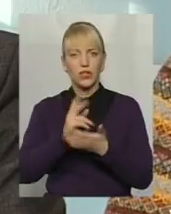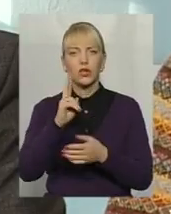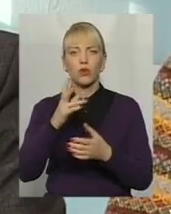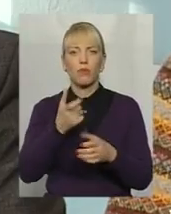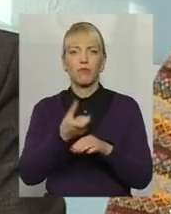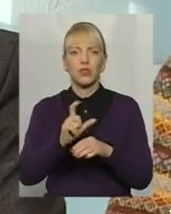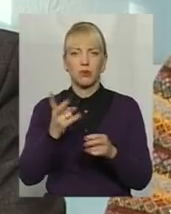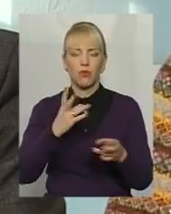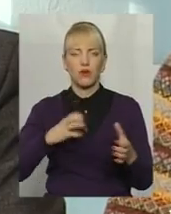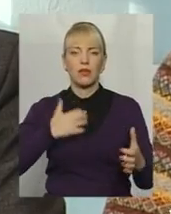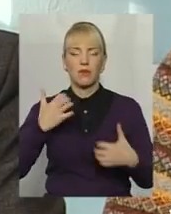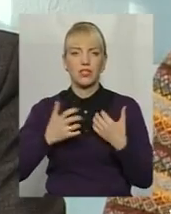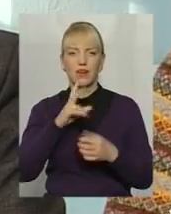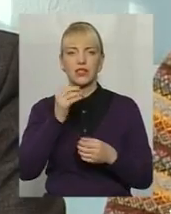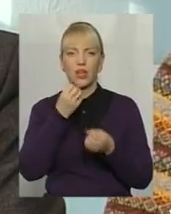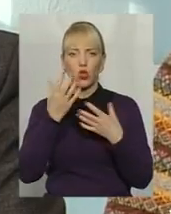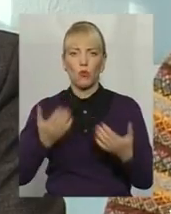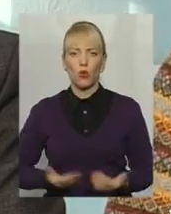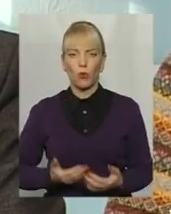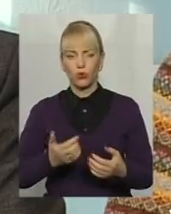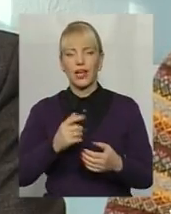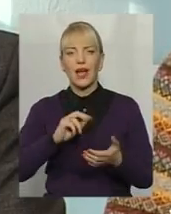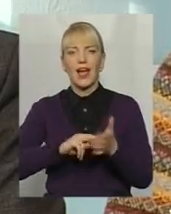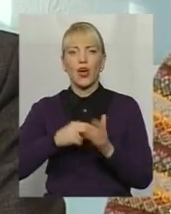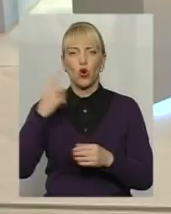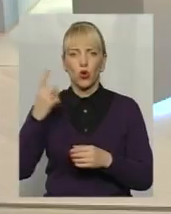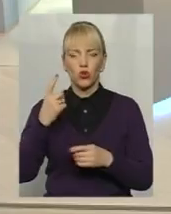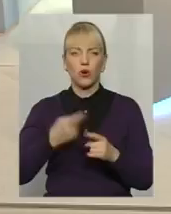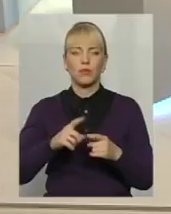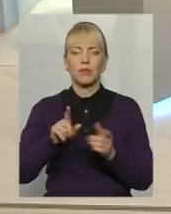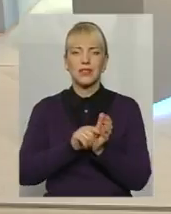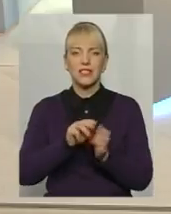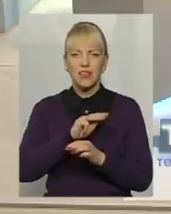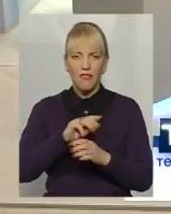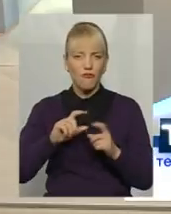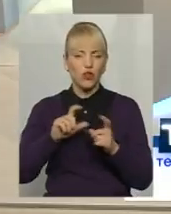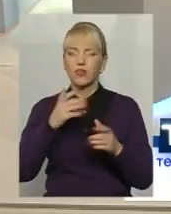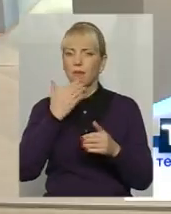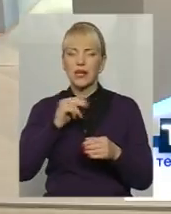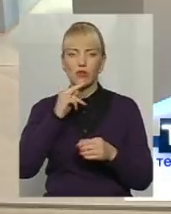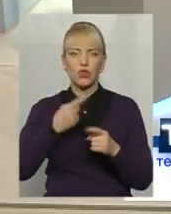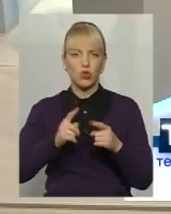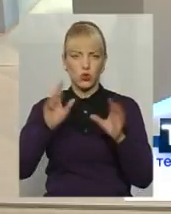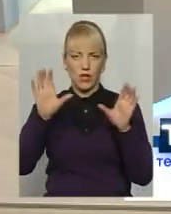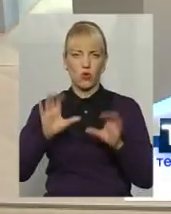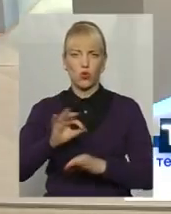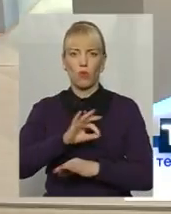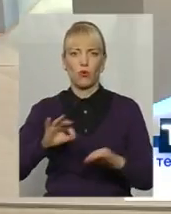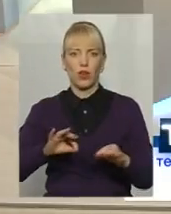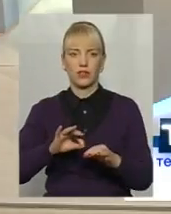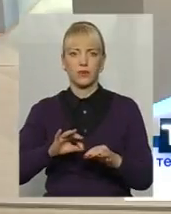за добробут економіки, Мінюст, Мінмолодьспорт і Пенсійний фонд не мають зауважень до даного законопроекту.